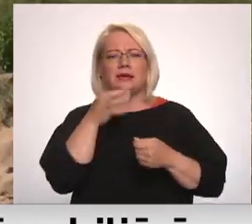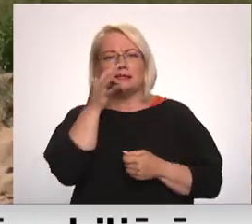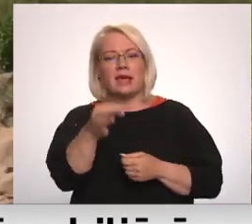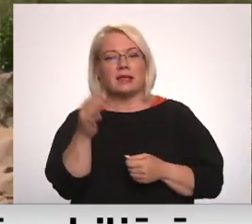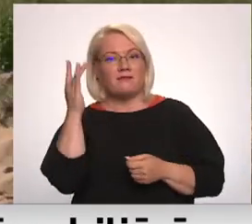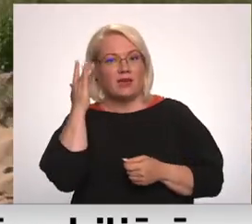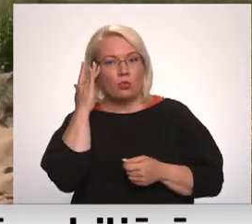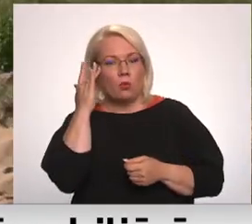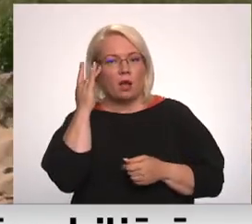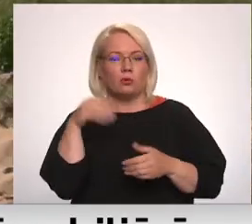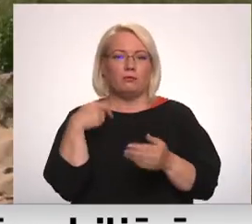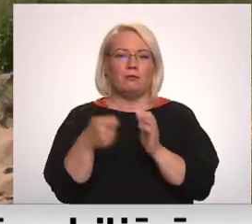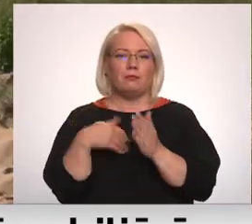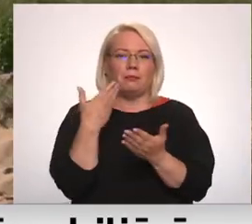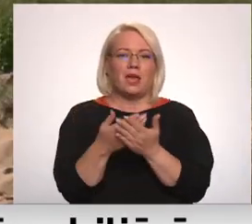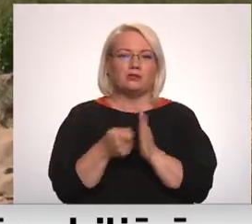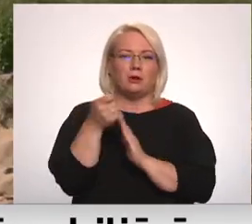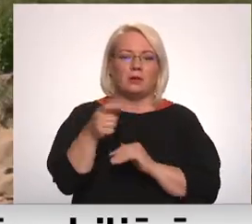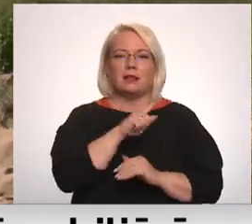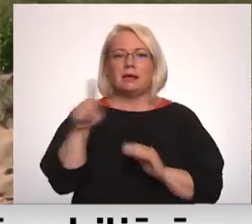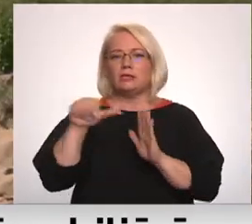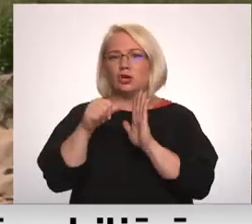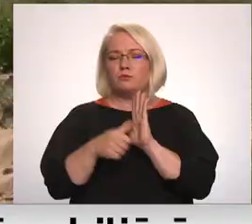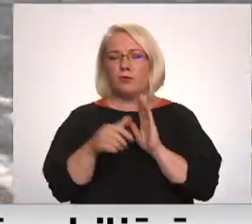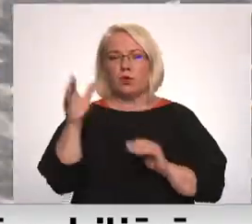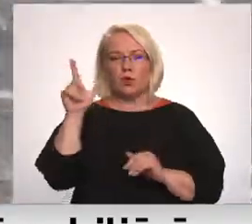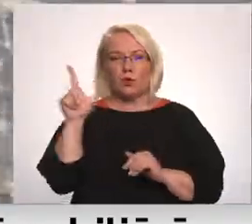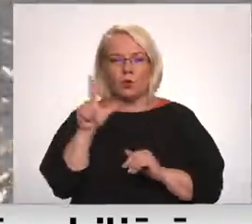līdz 16. jūlijam, adresējot tos dabas aizsardzības pārvaldēji.